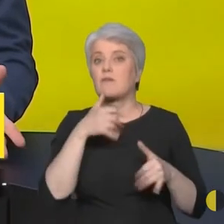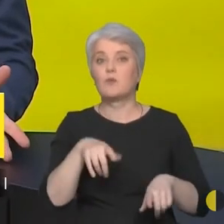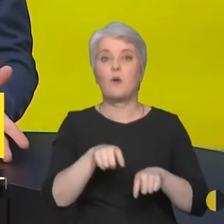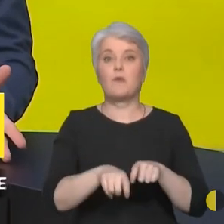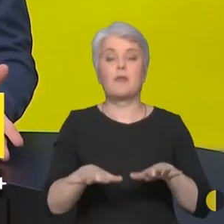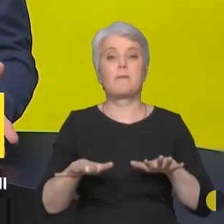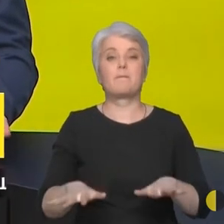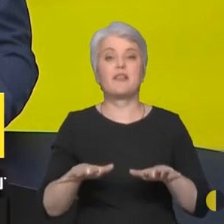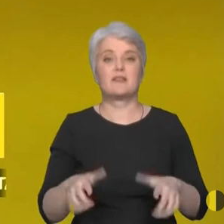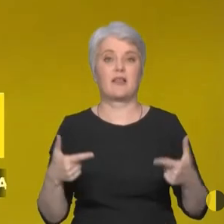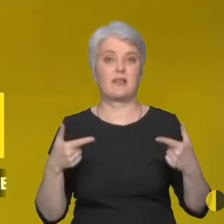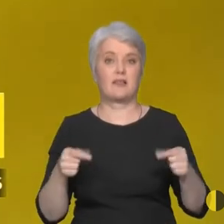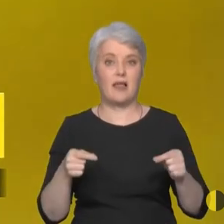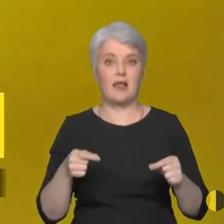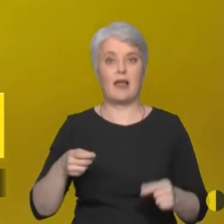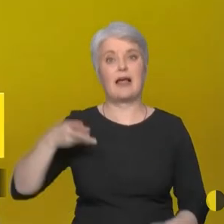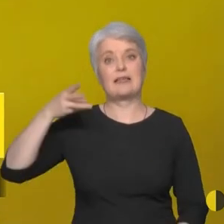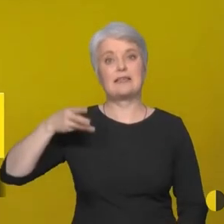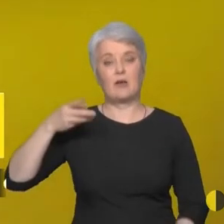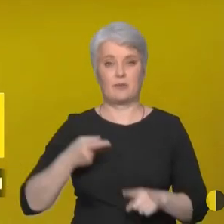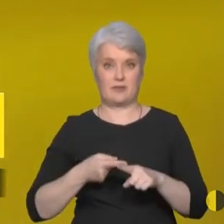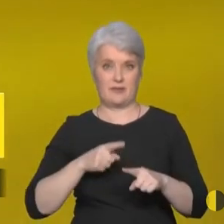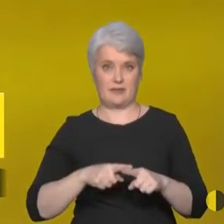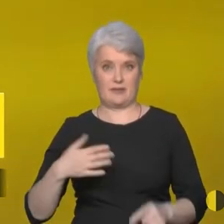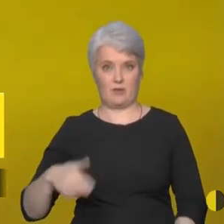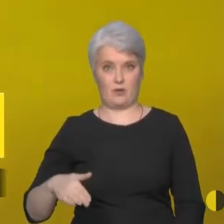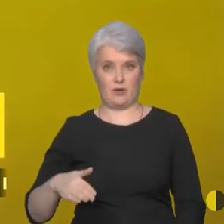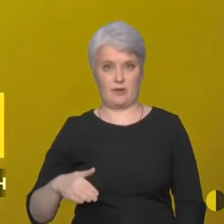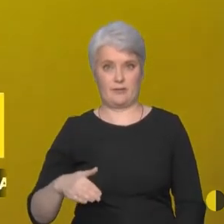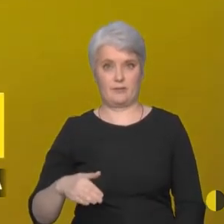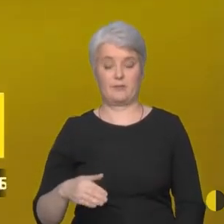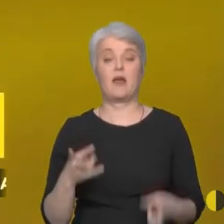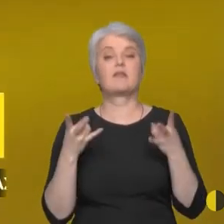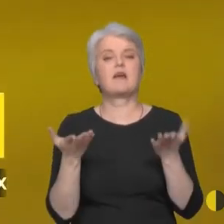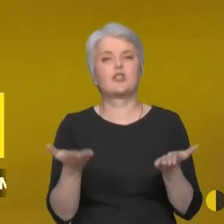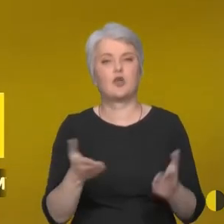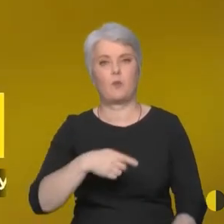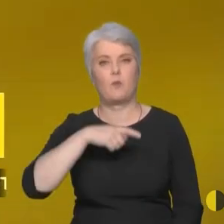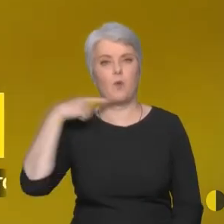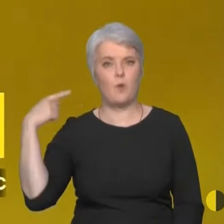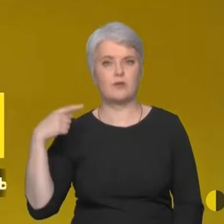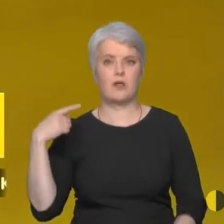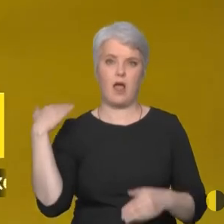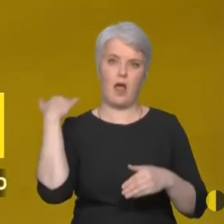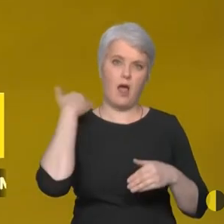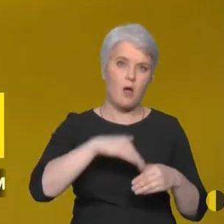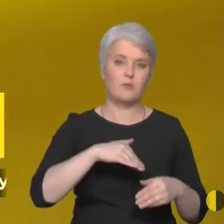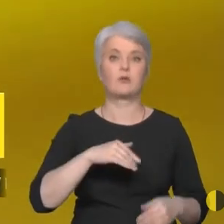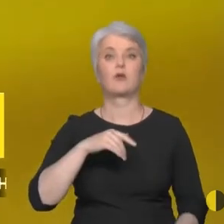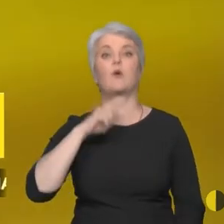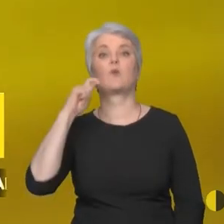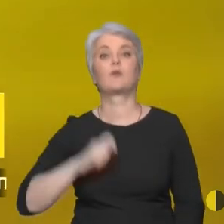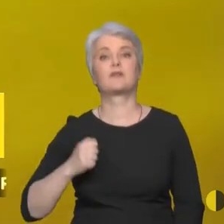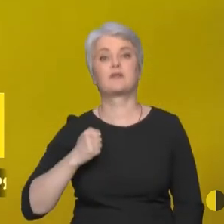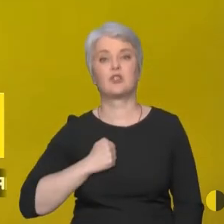ці обидва ролики. Для чого росіяни обезголовлюють українських солдатів, пояснив у своєму